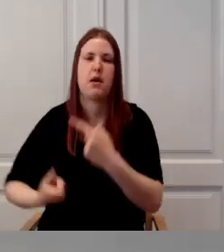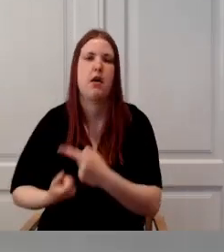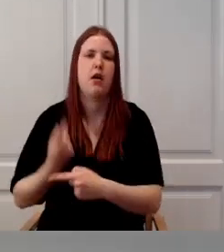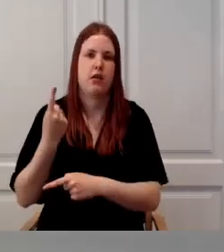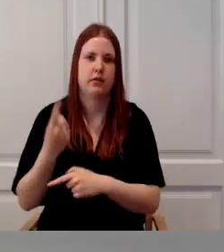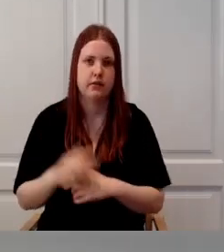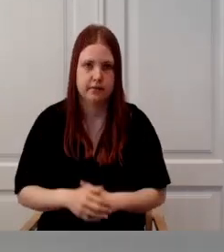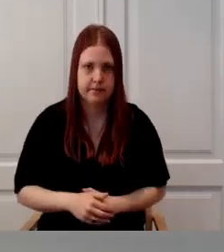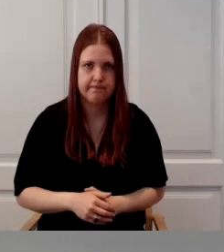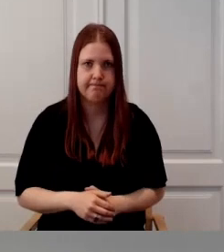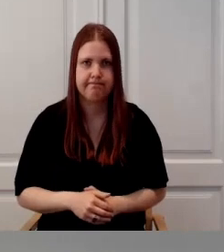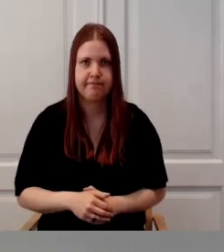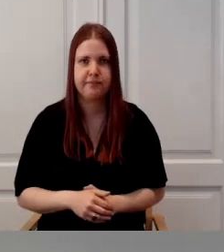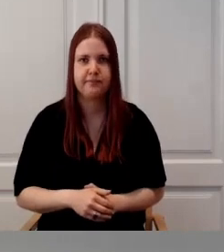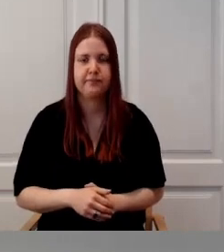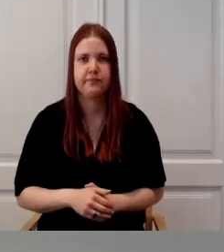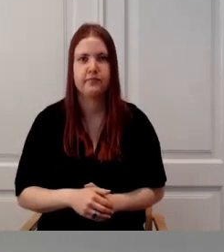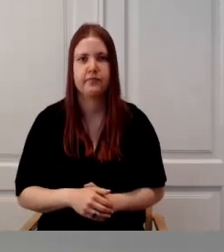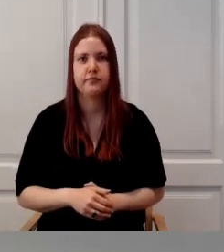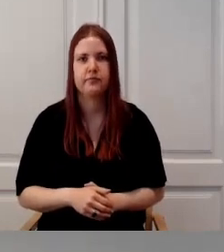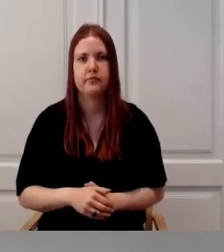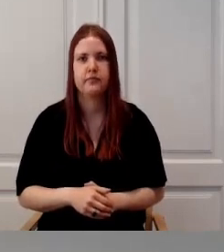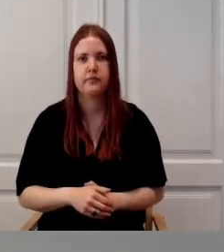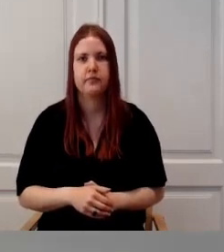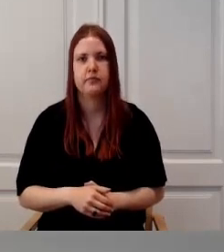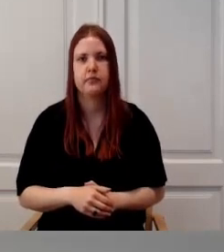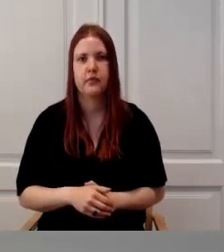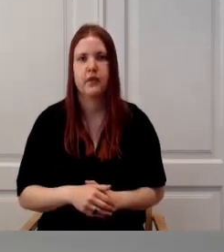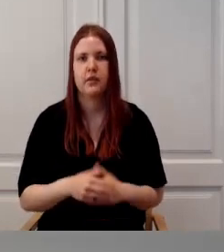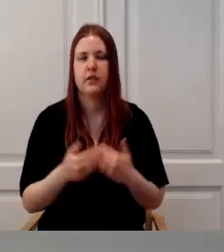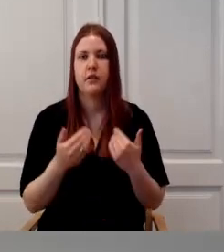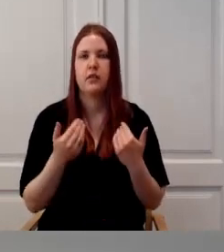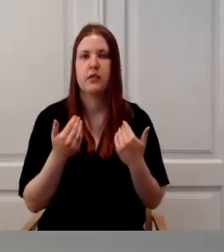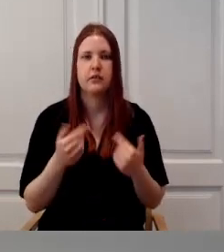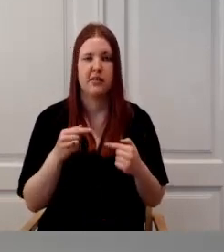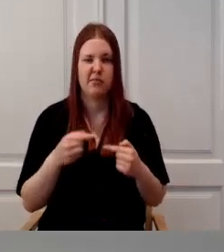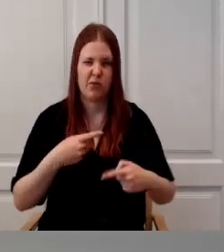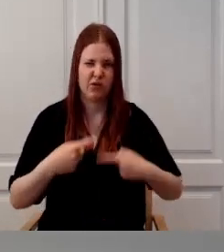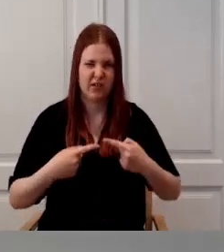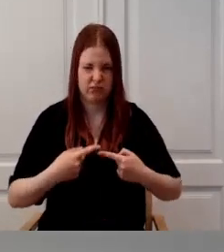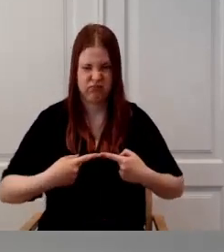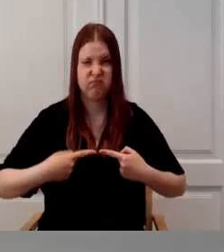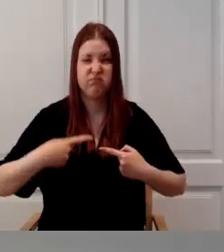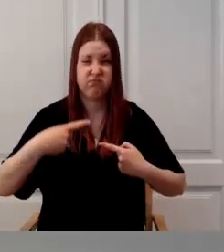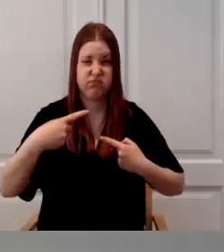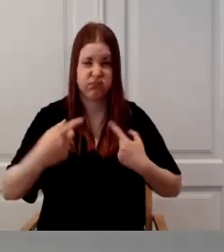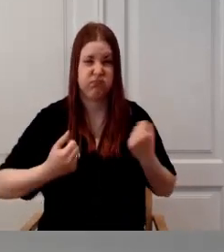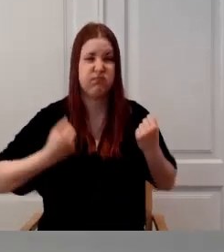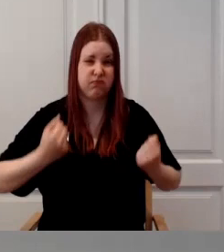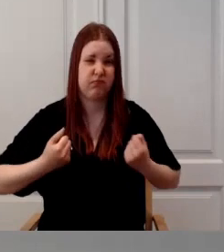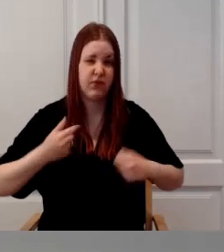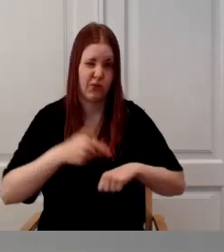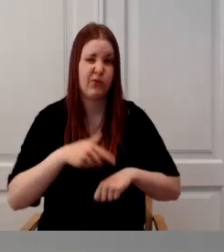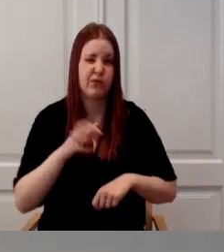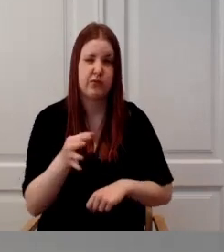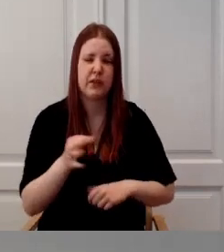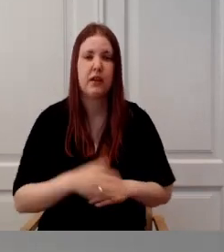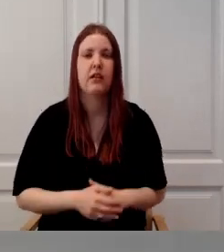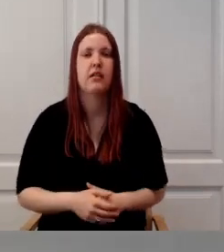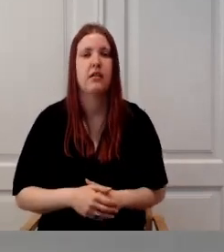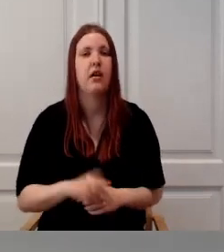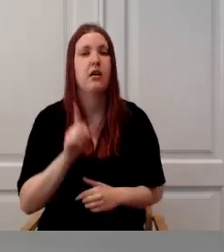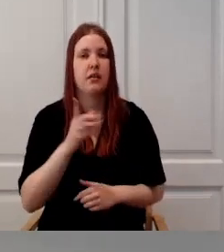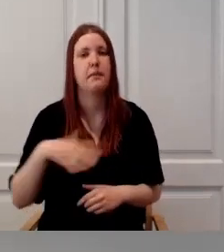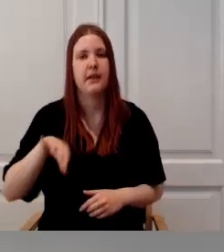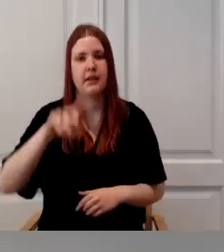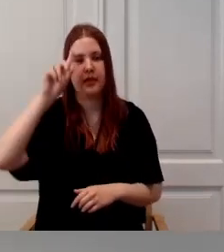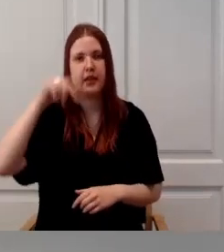tundub, et me nüüd nagu tähme sellega nagu hiljem, kui me teeme arendusi. Aga ma arvan, et teda töötukasse kogemuses me teame,